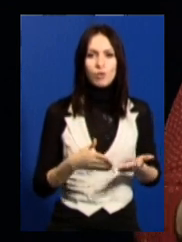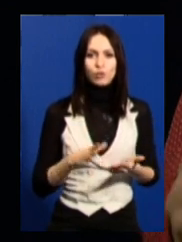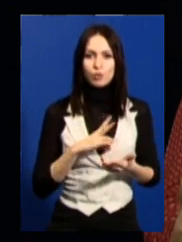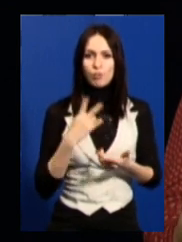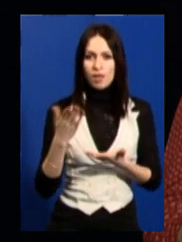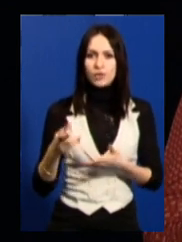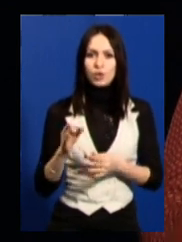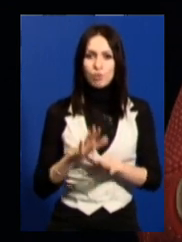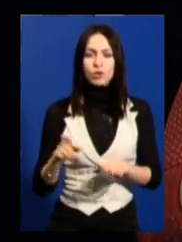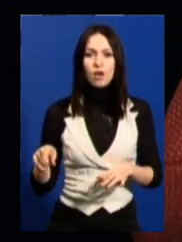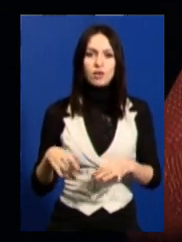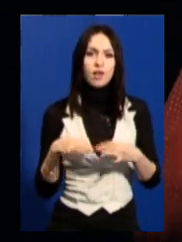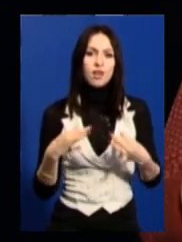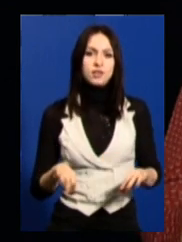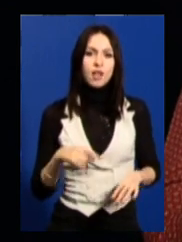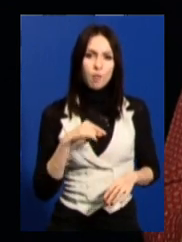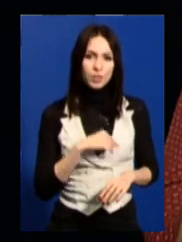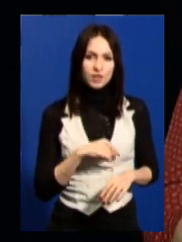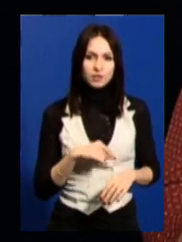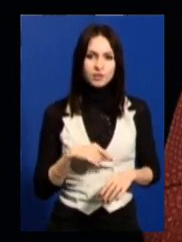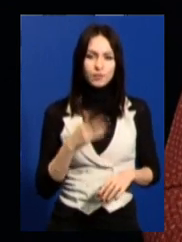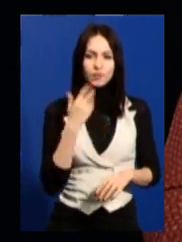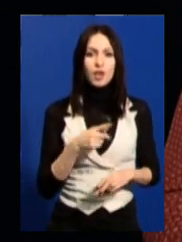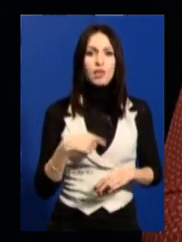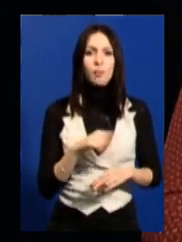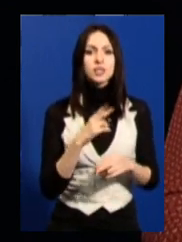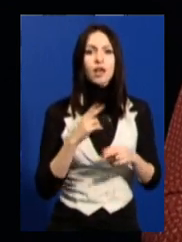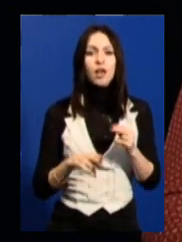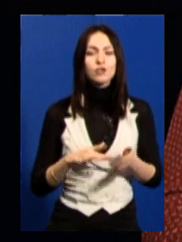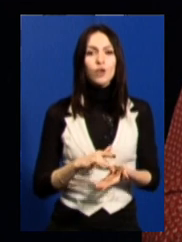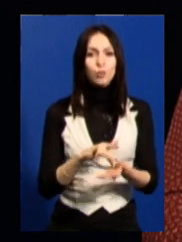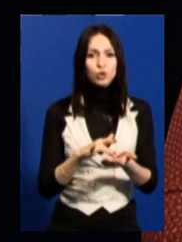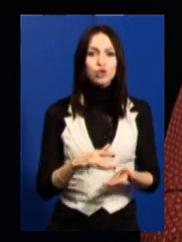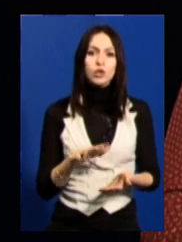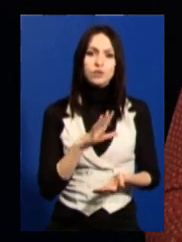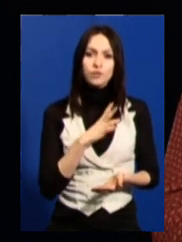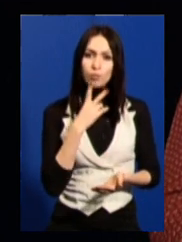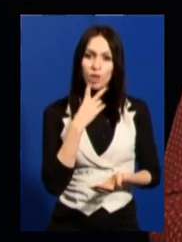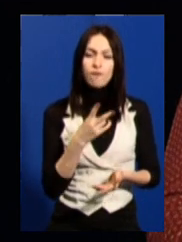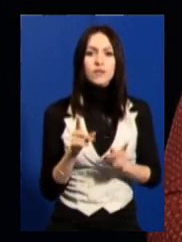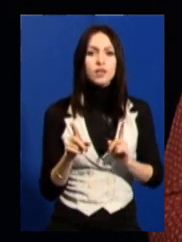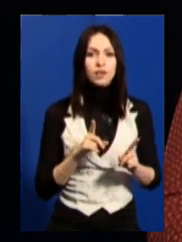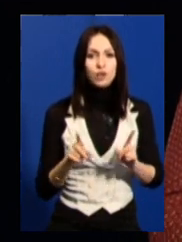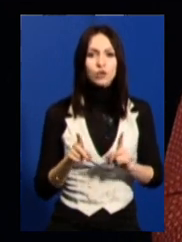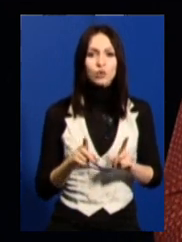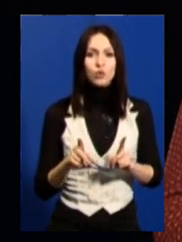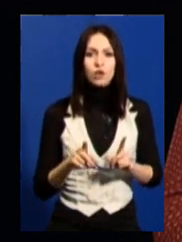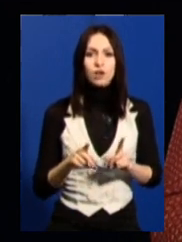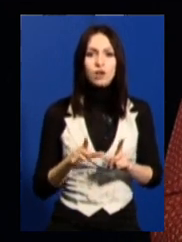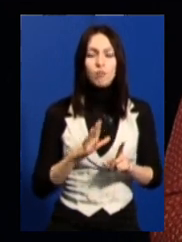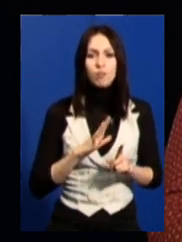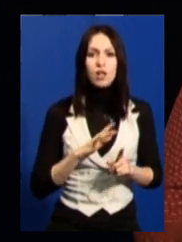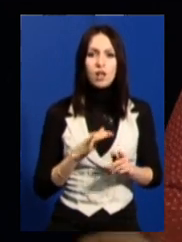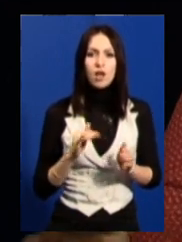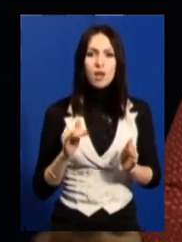видно, вони розслабились. Ми, коли закінчували подорож, було видно, що, ну, було маленьке